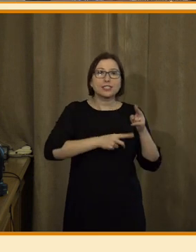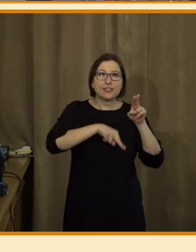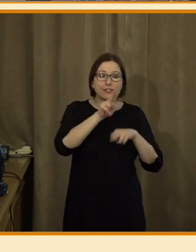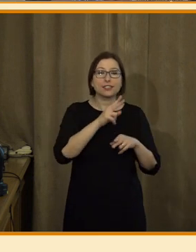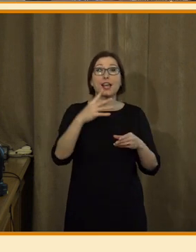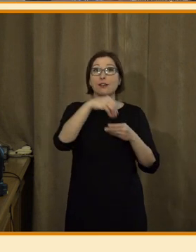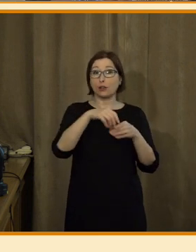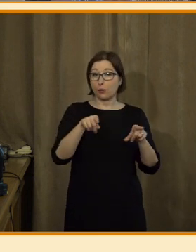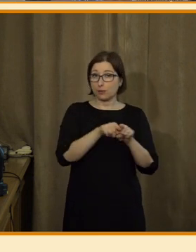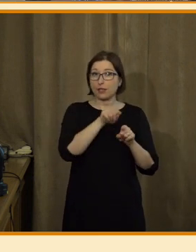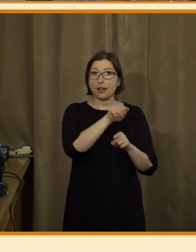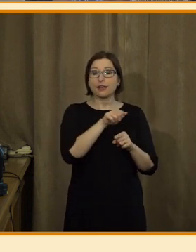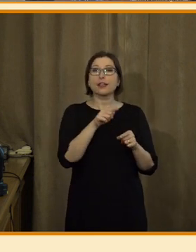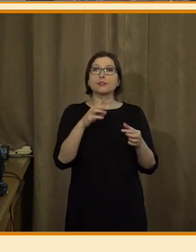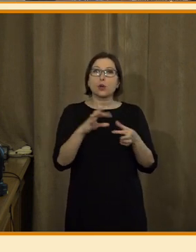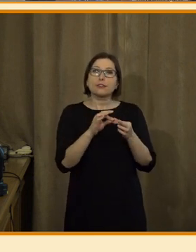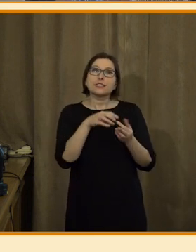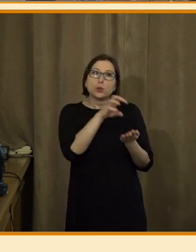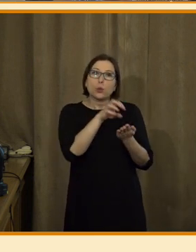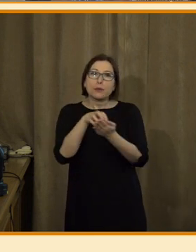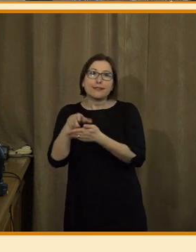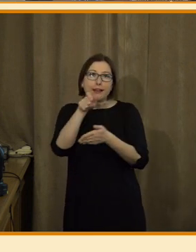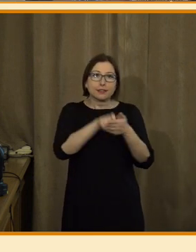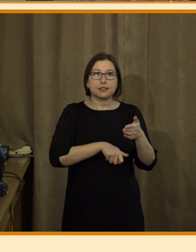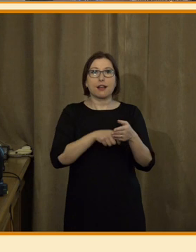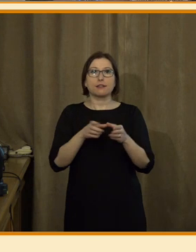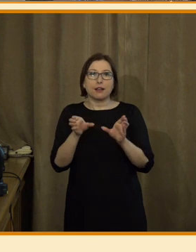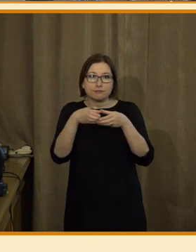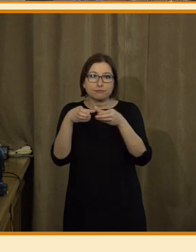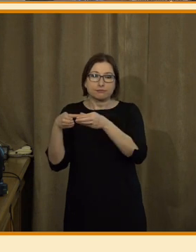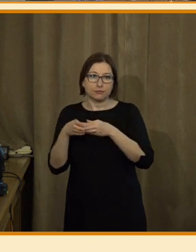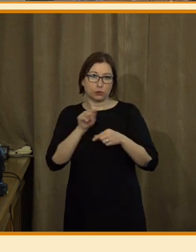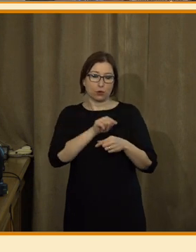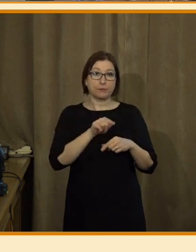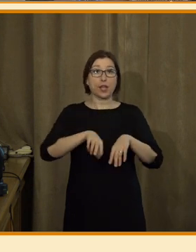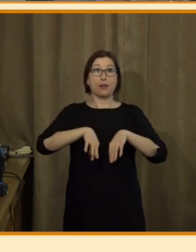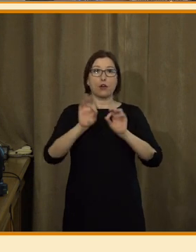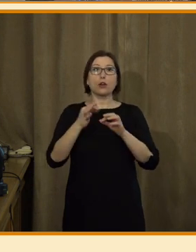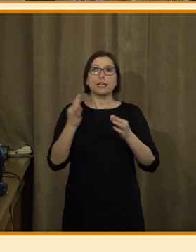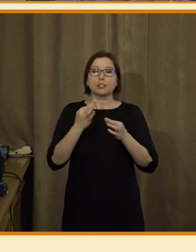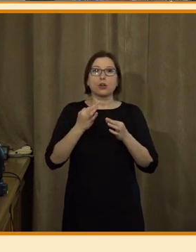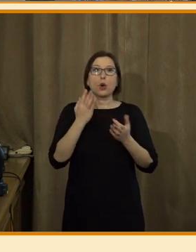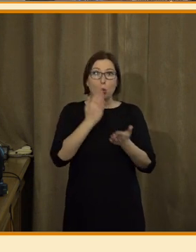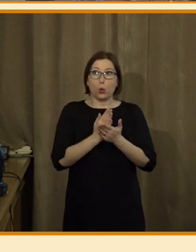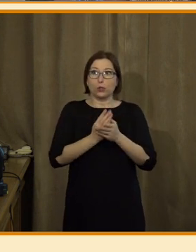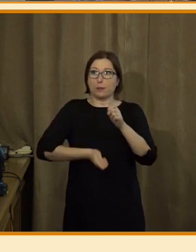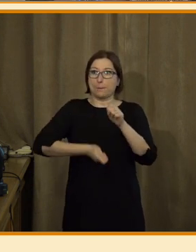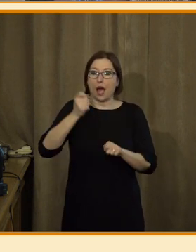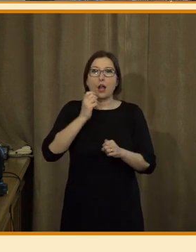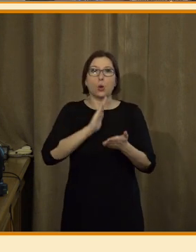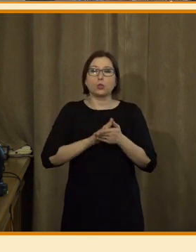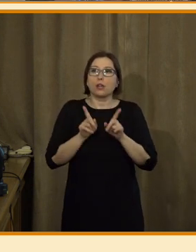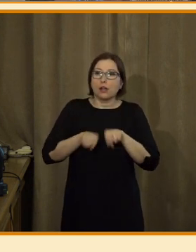uskupení a tak dále. Během těch voleb samotných to pro nás znamená obrovské zrychlení, odbourání